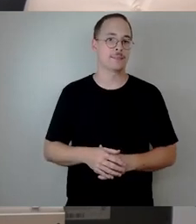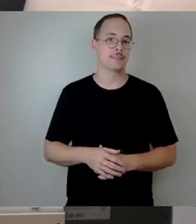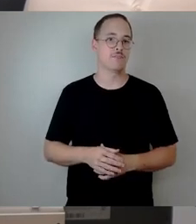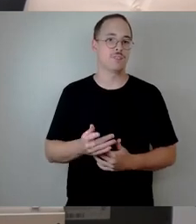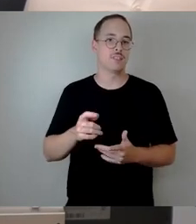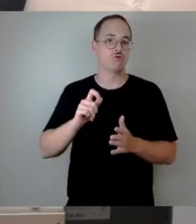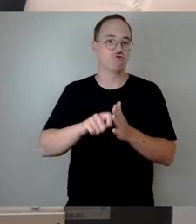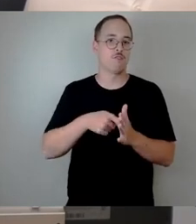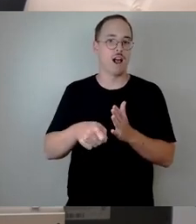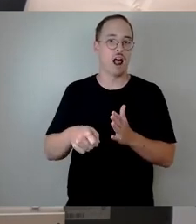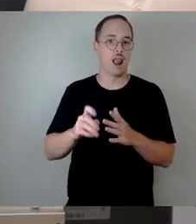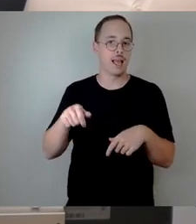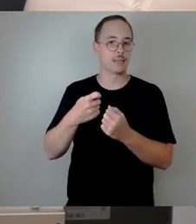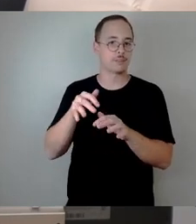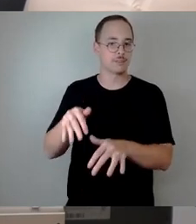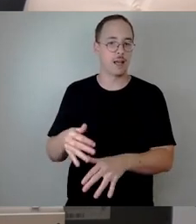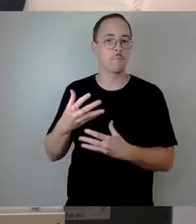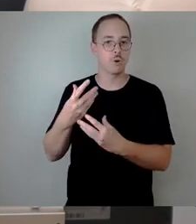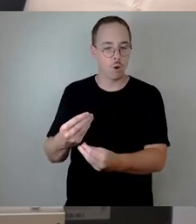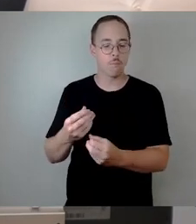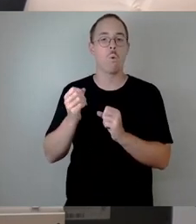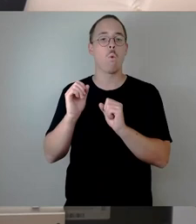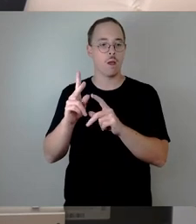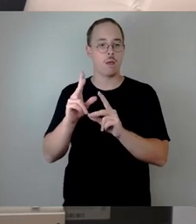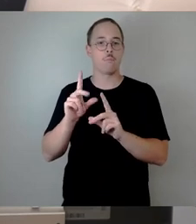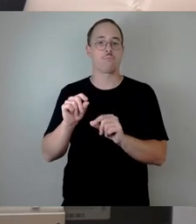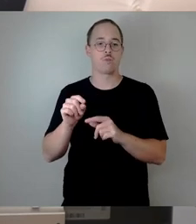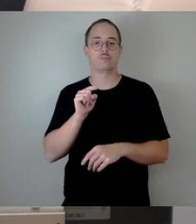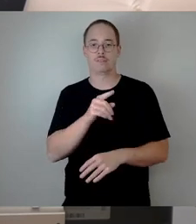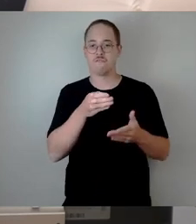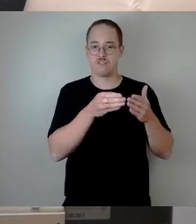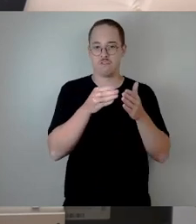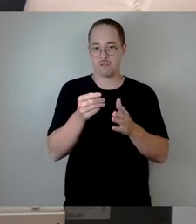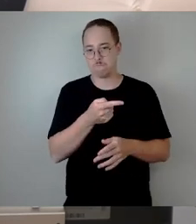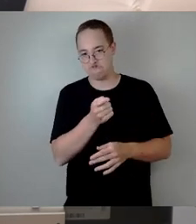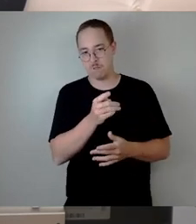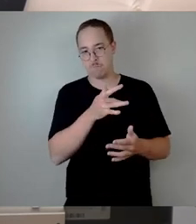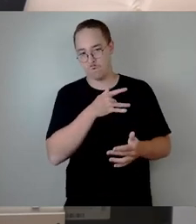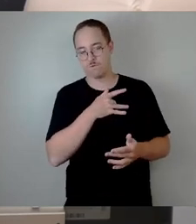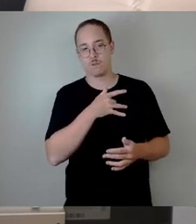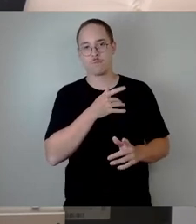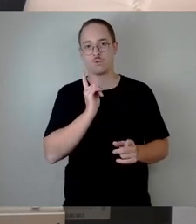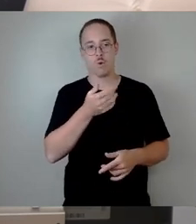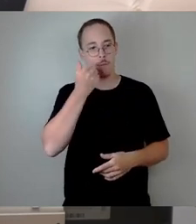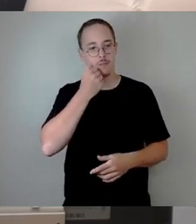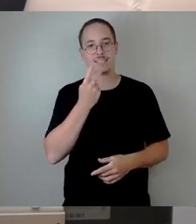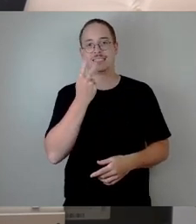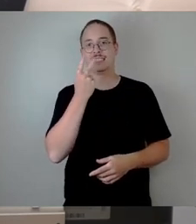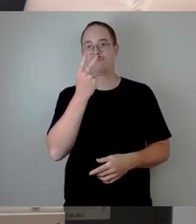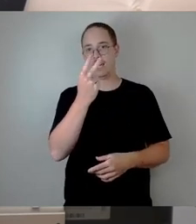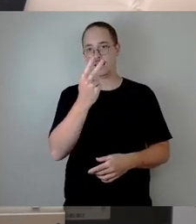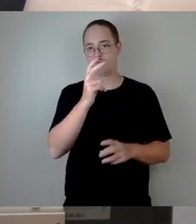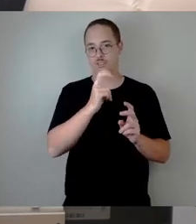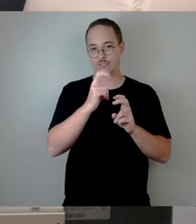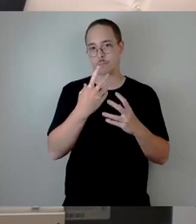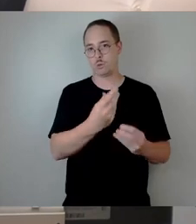Fraktionen sollen zwei Mandate bekommen. Wie ist das nun mit diesen beiden Prinzipien? Ist